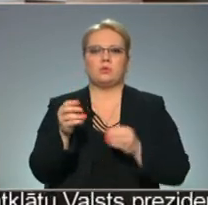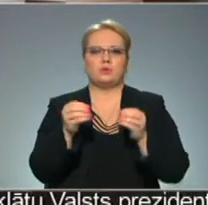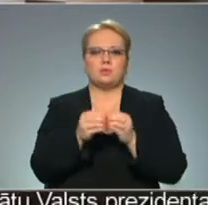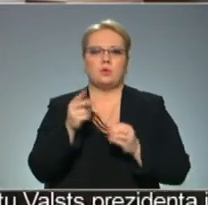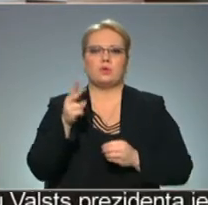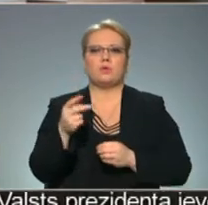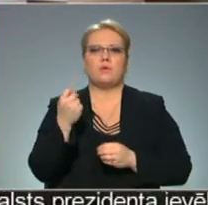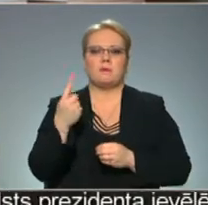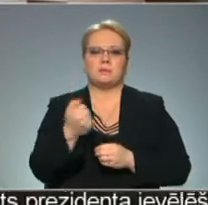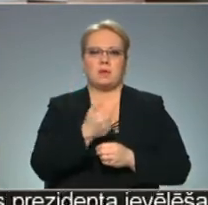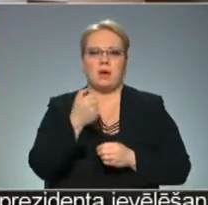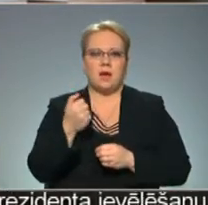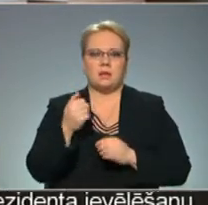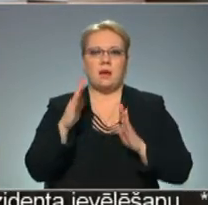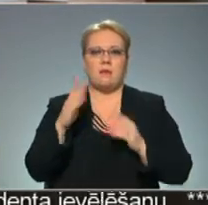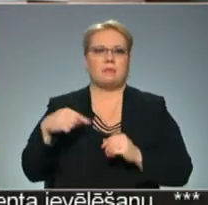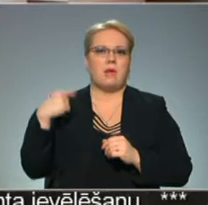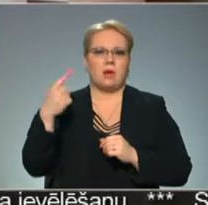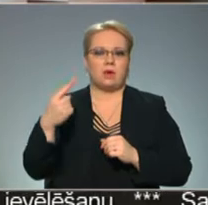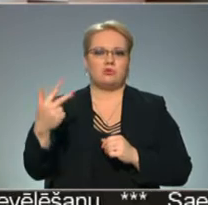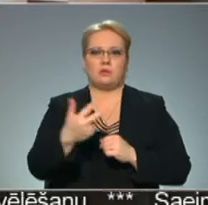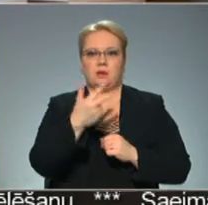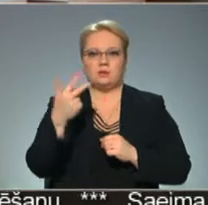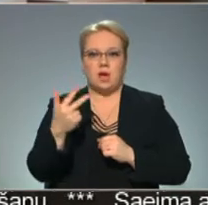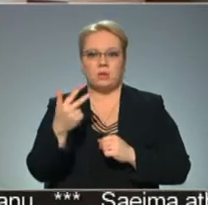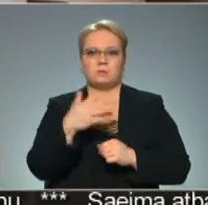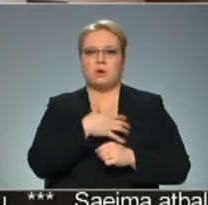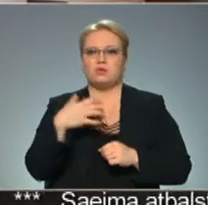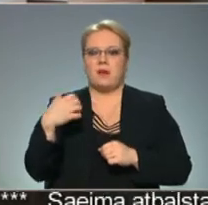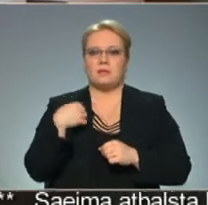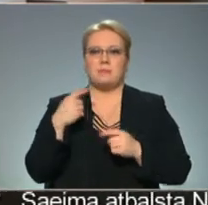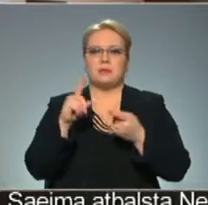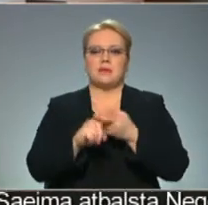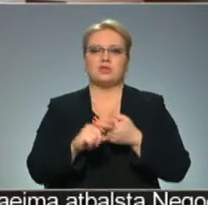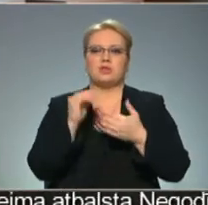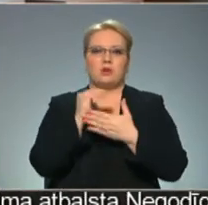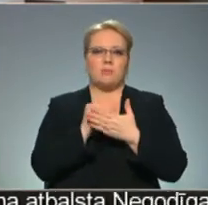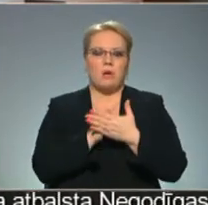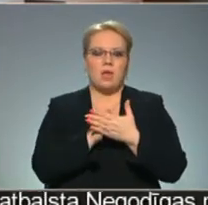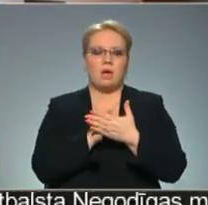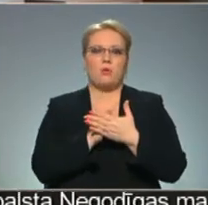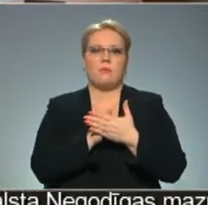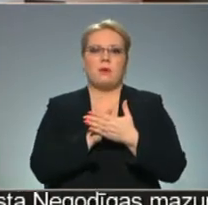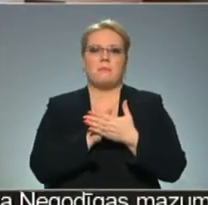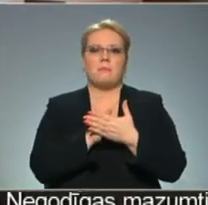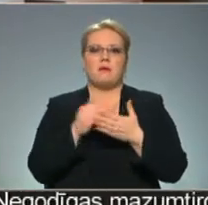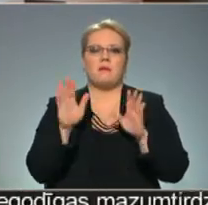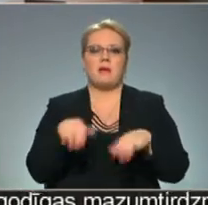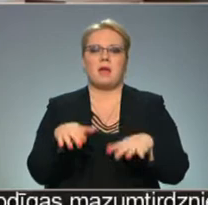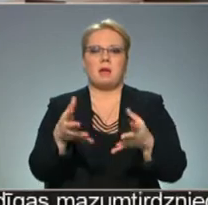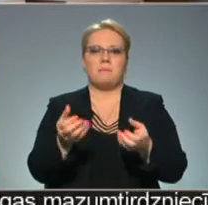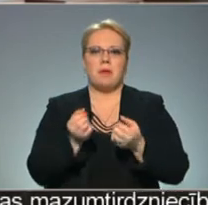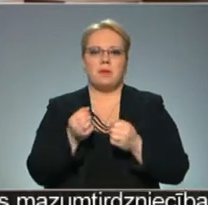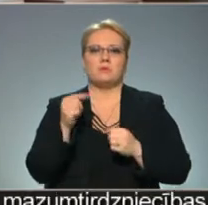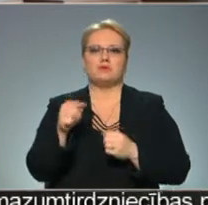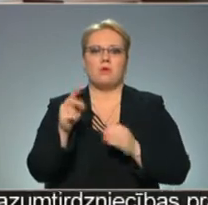2011. gadā. Savukārt nākošajos trījos gados pašvaldības ar saistošiem noteikumiem varēja pieņemt